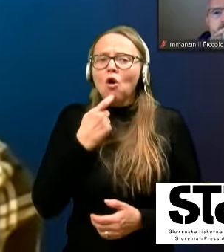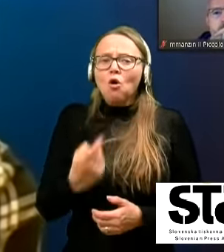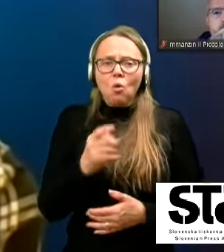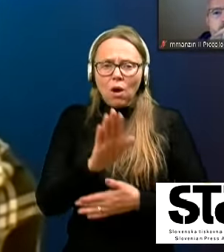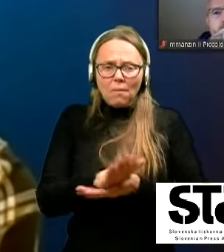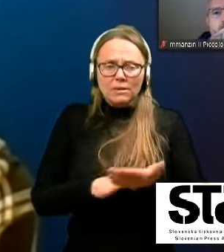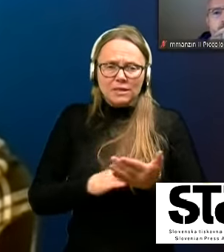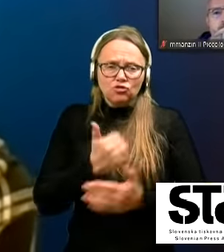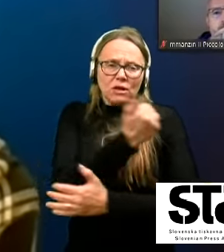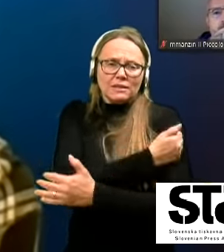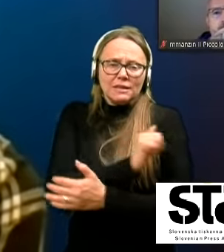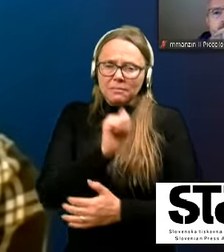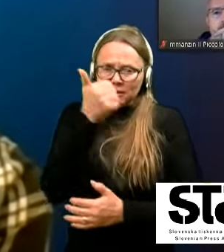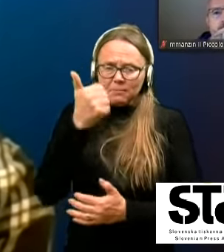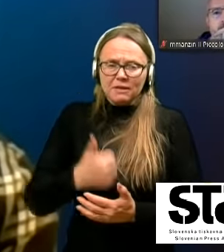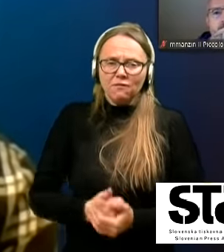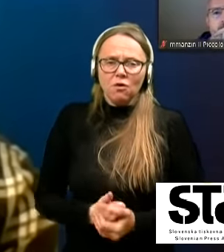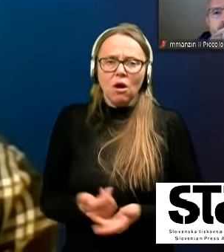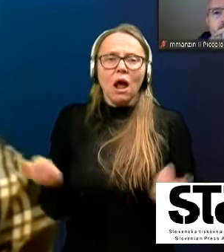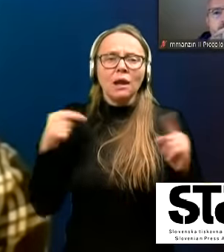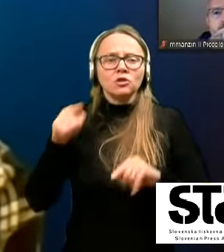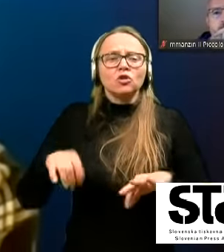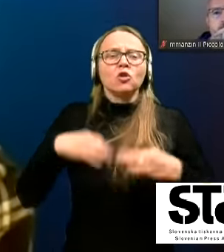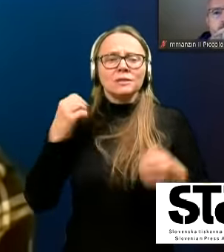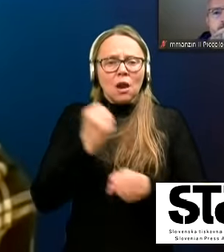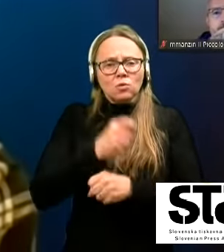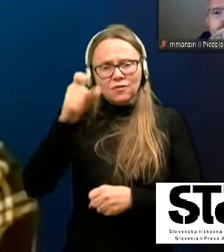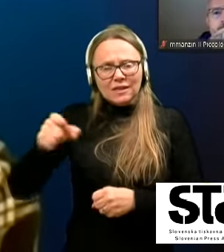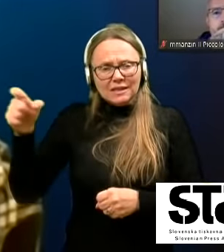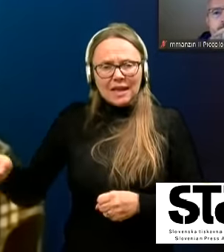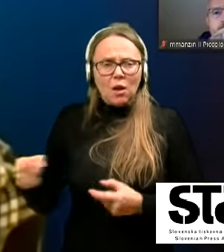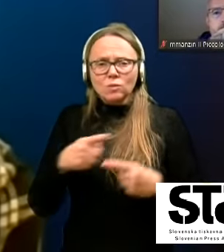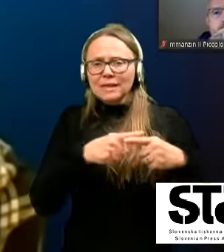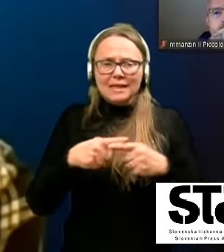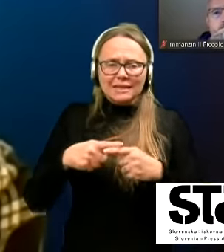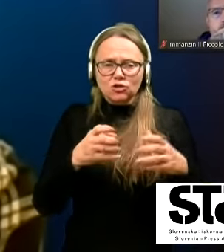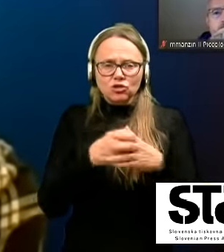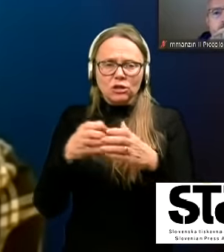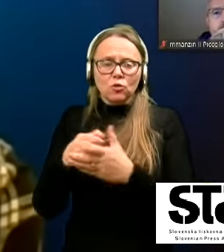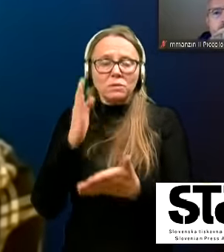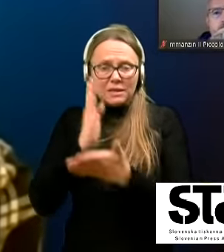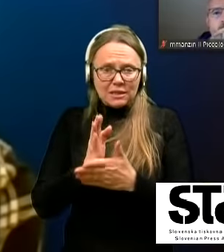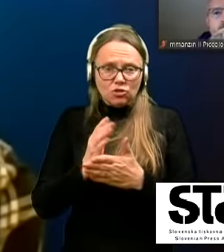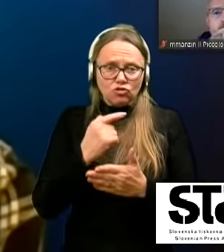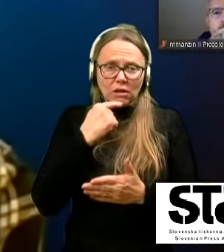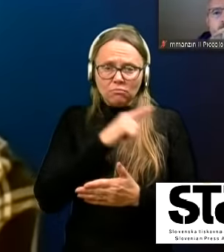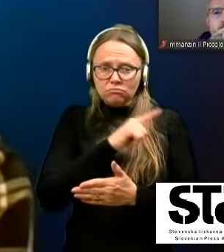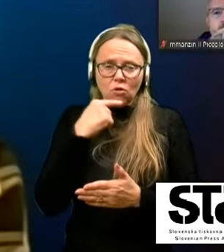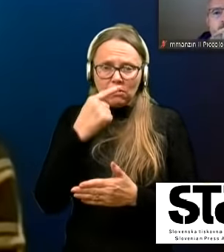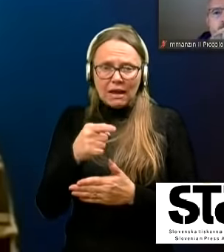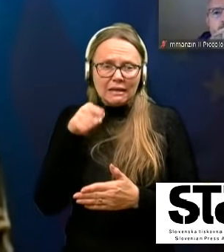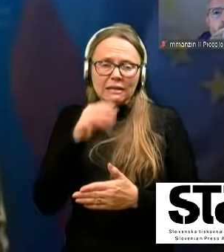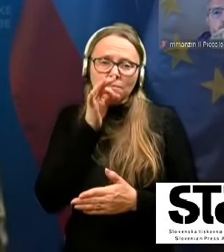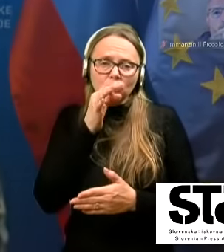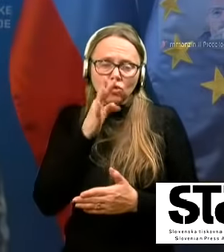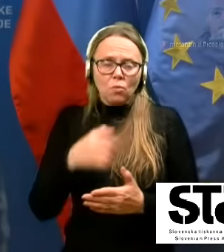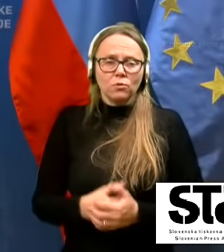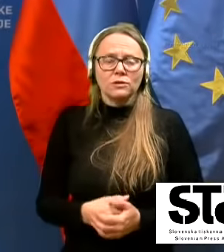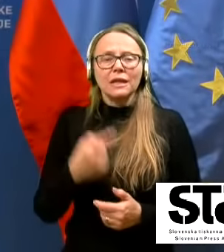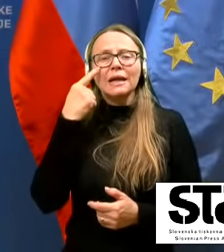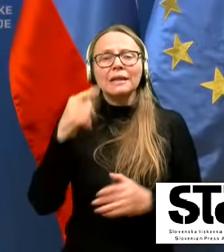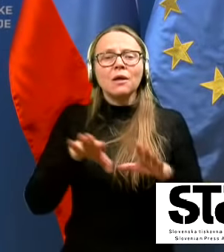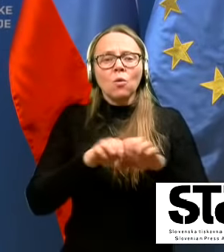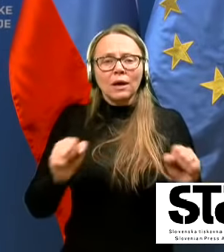začeli cepiti najprej, so to zdravstveni delovci, rizične skupine, ste že dorekli te podrobnosti. Zdaj, glede